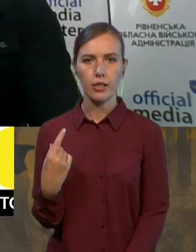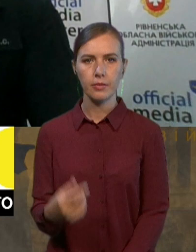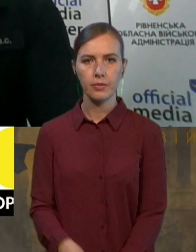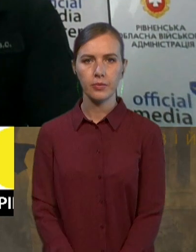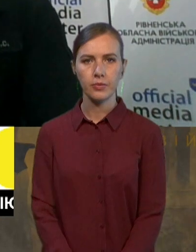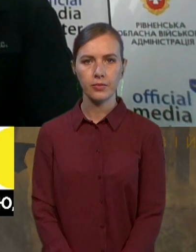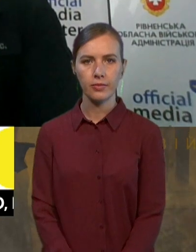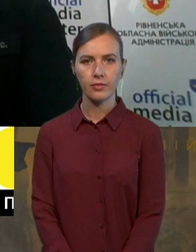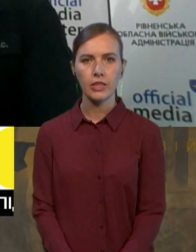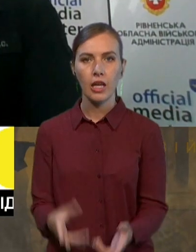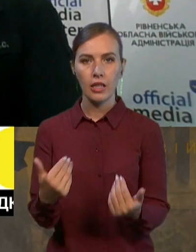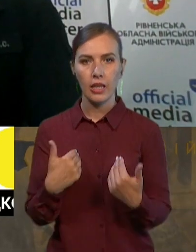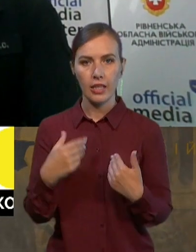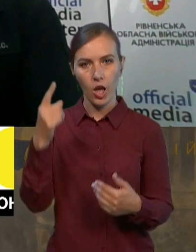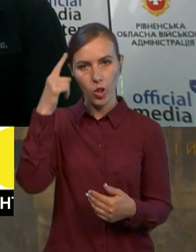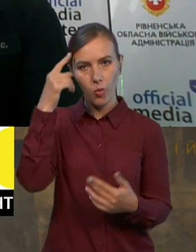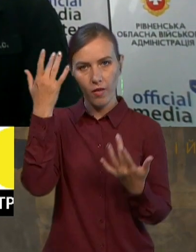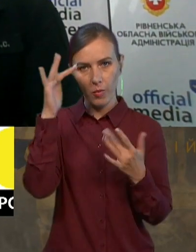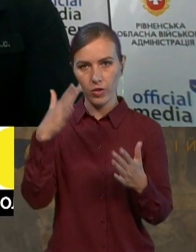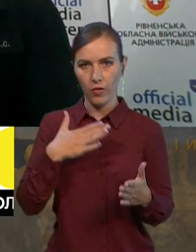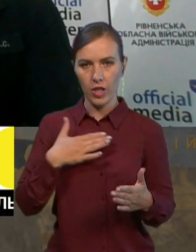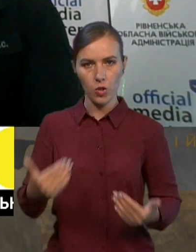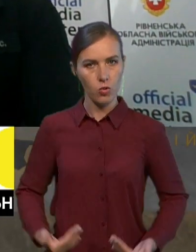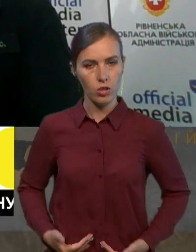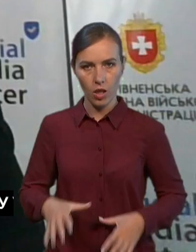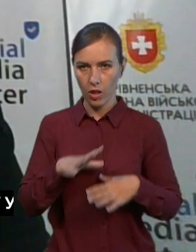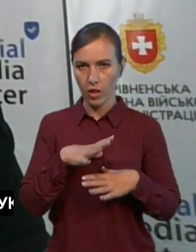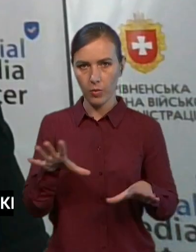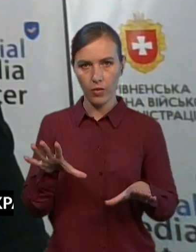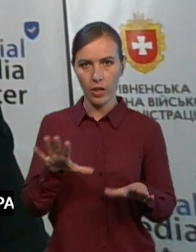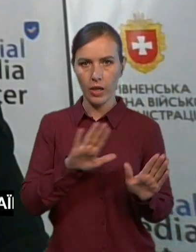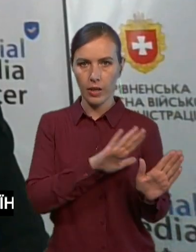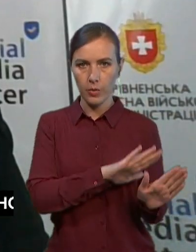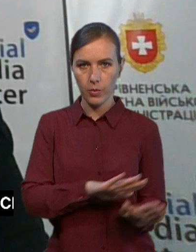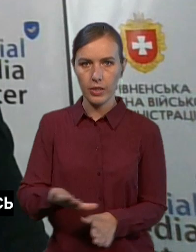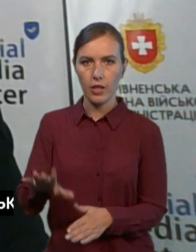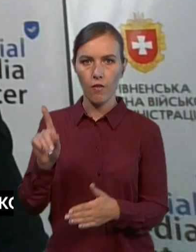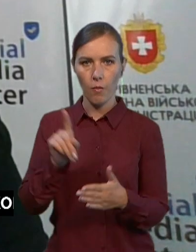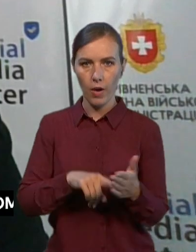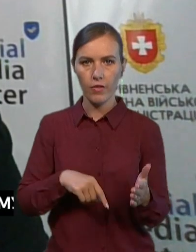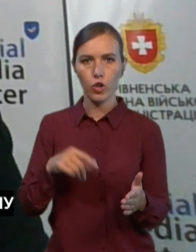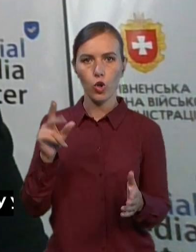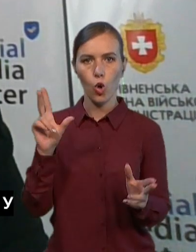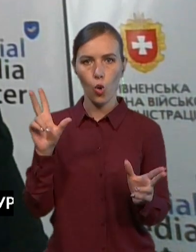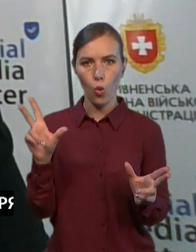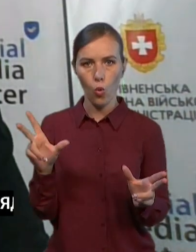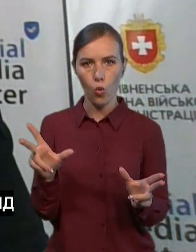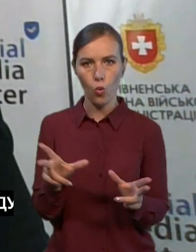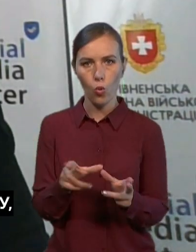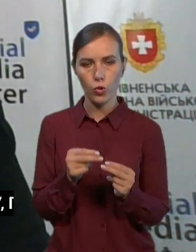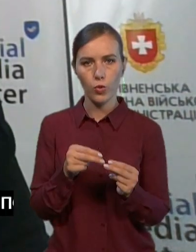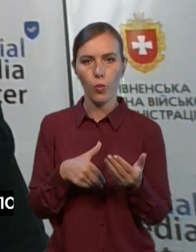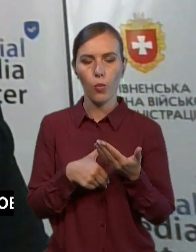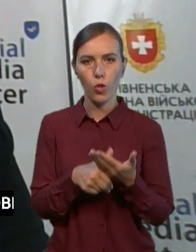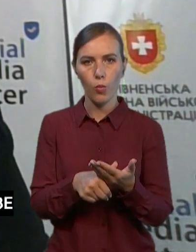Так, я думаю, що випадковості в нашому житті не буває. Після впевненого успіху по допомозі